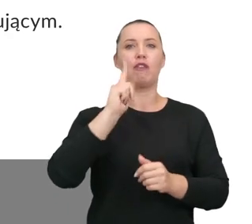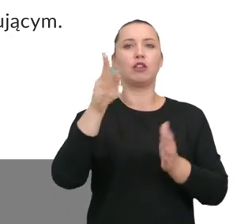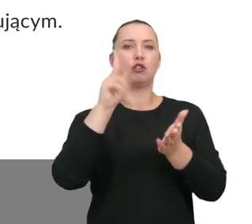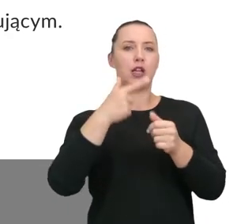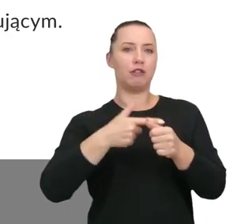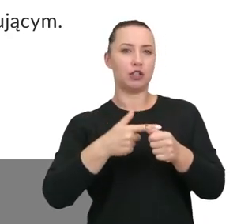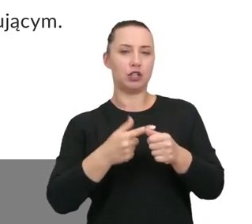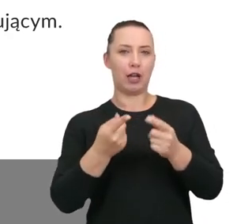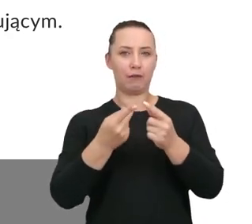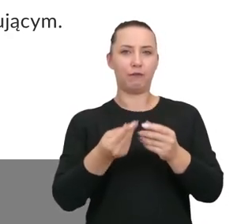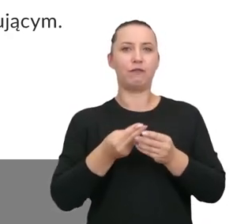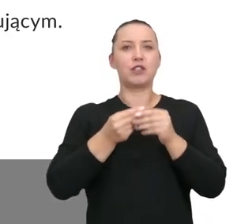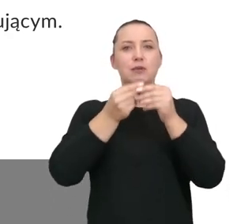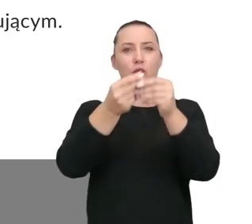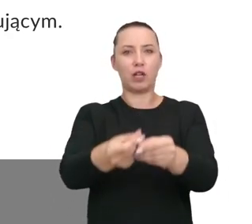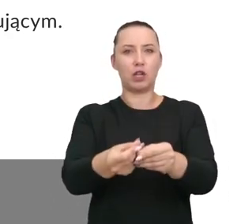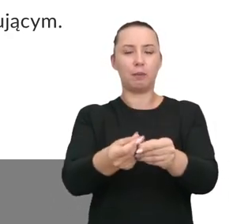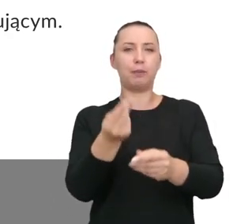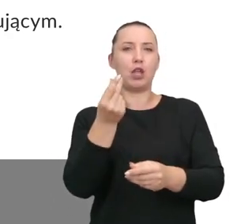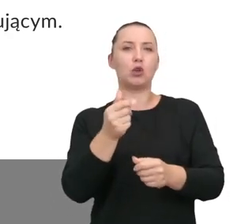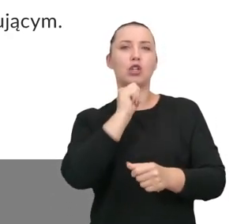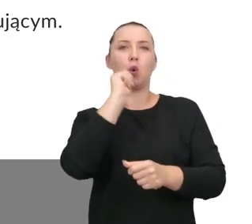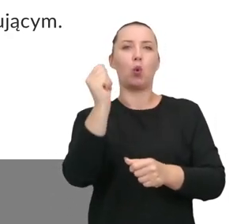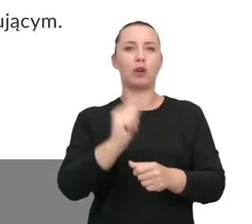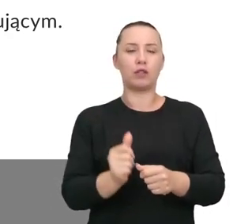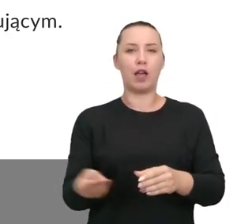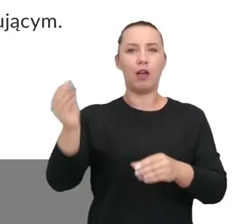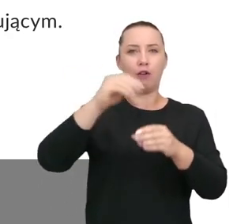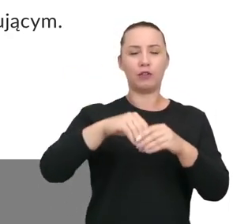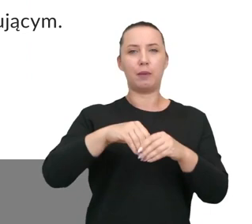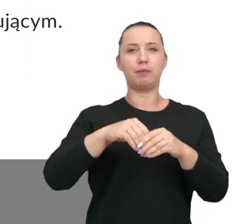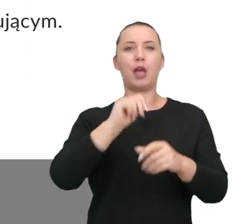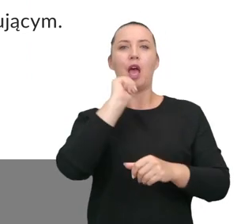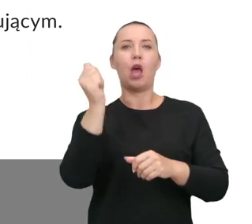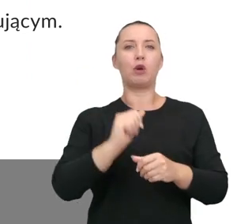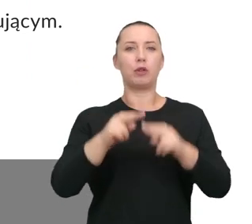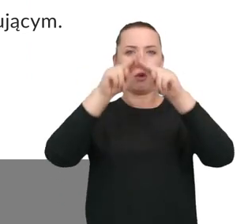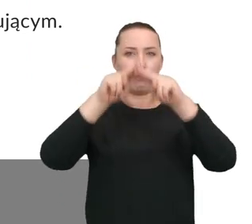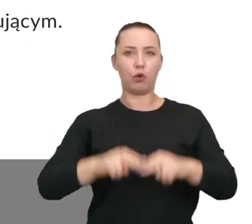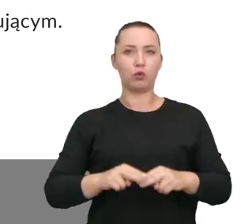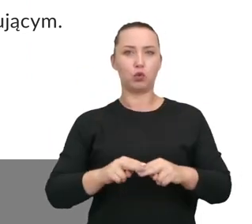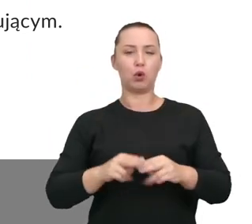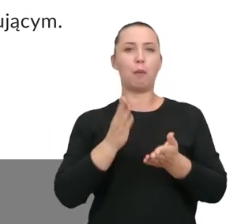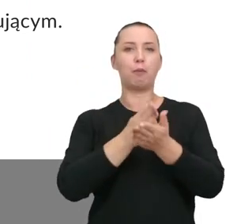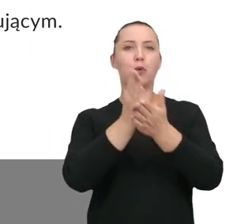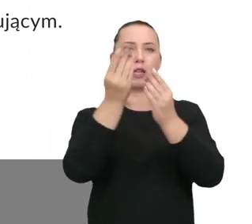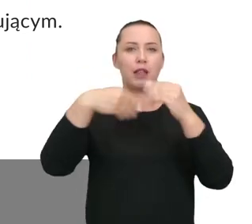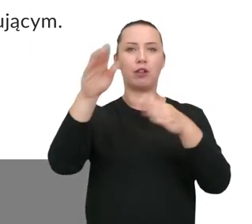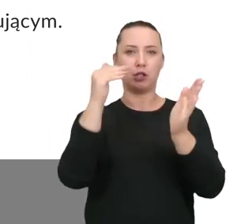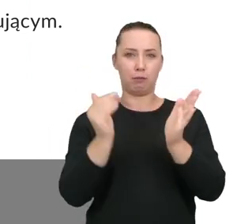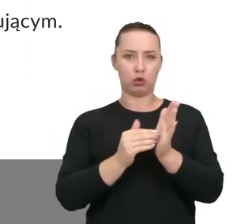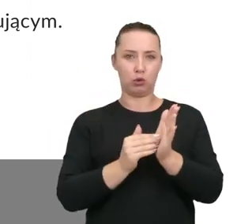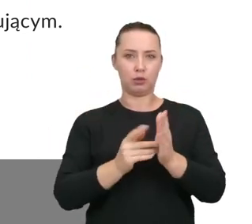-2020 jest współfinansowany za środków Unii Europejskiej w ramach Europejskiego Funduszu Pomocy